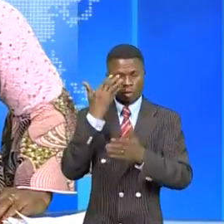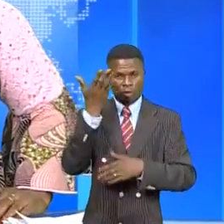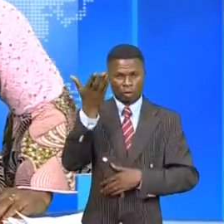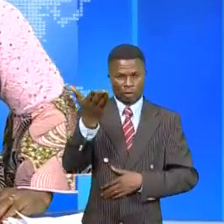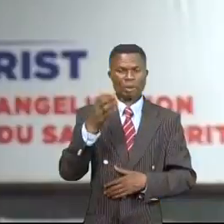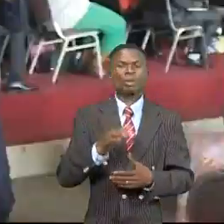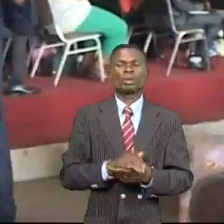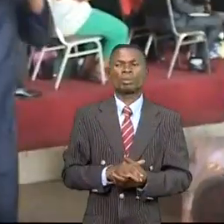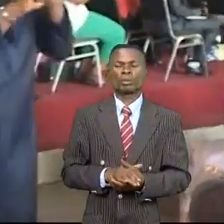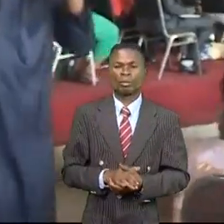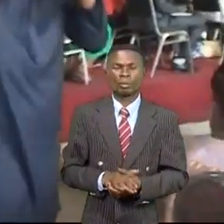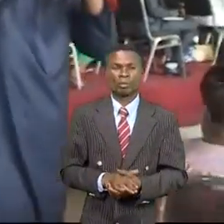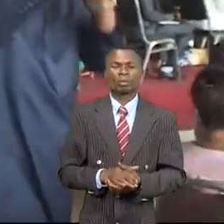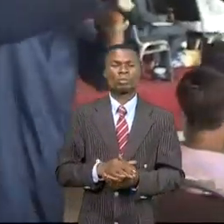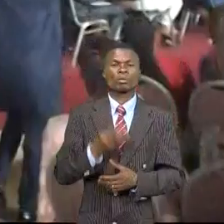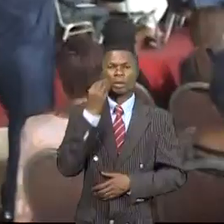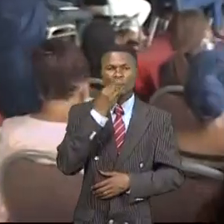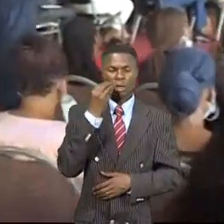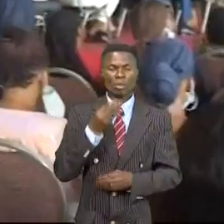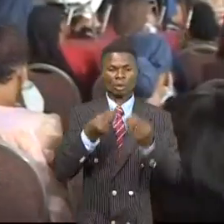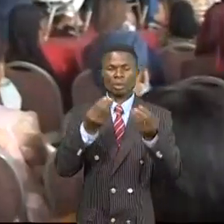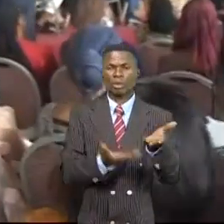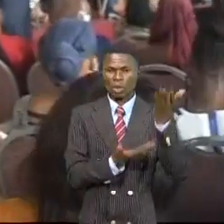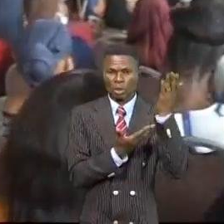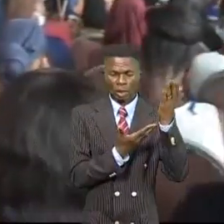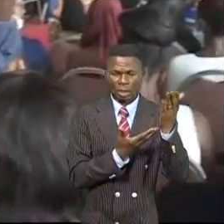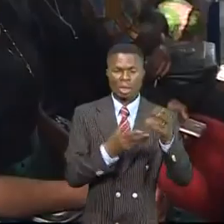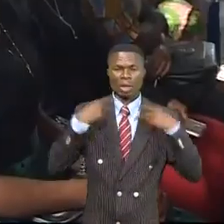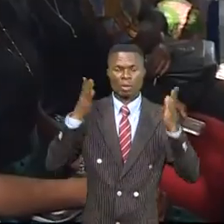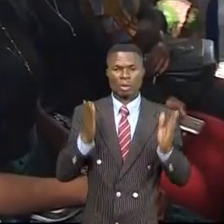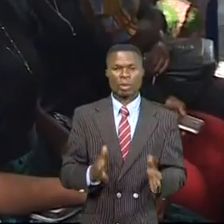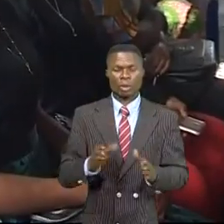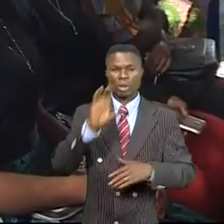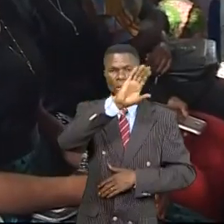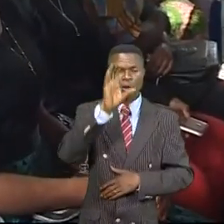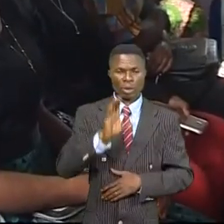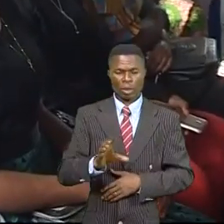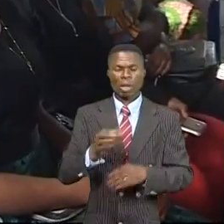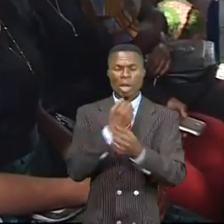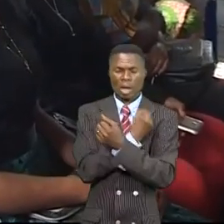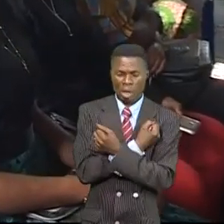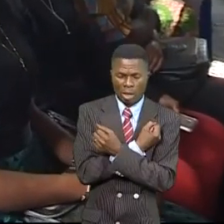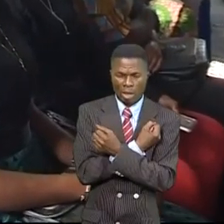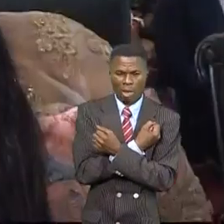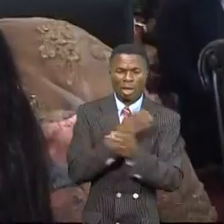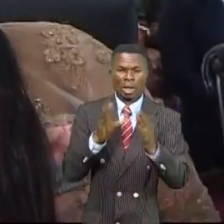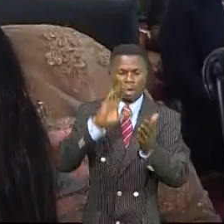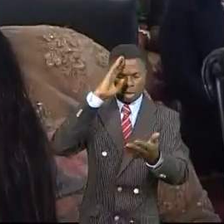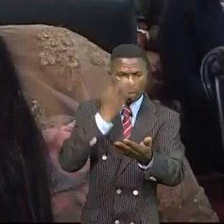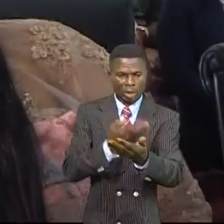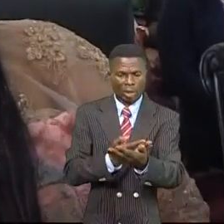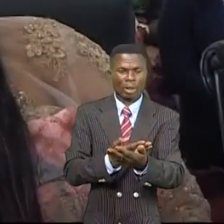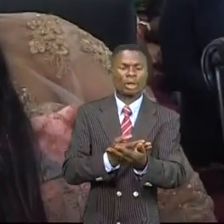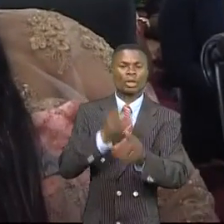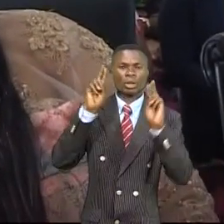Mata les termes qui viennent donner un sens à la mission pastorale et la communion dans l'amour avec les pères et son fils Jésus-Christ